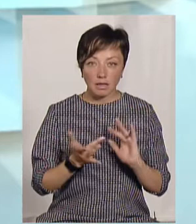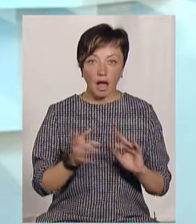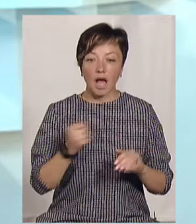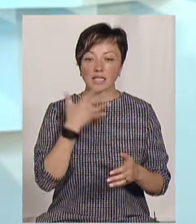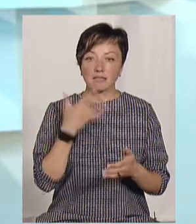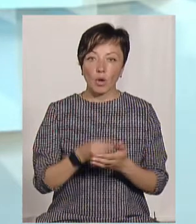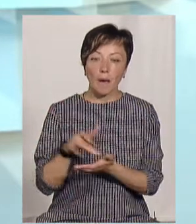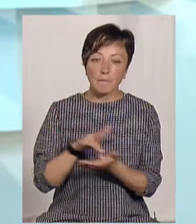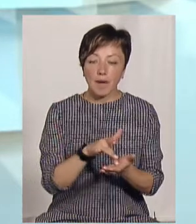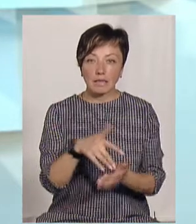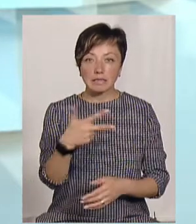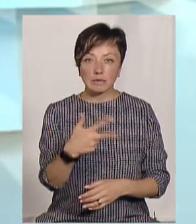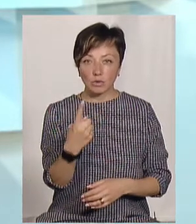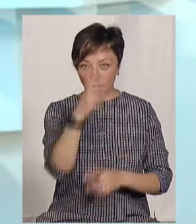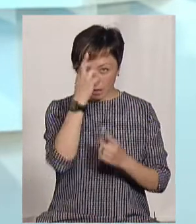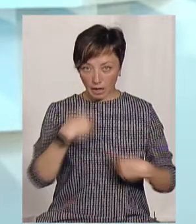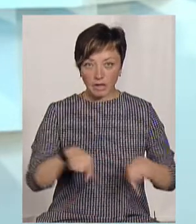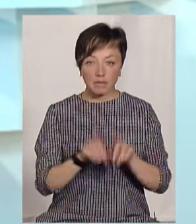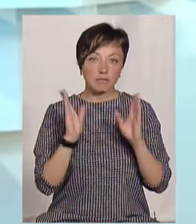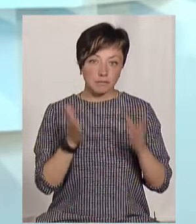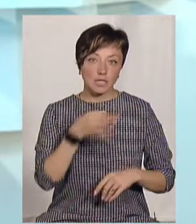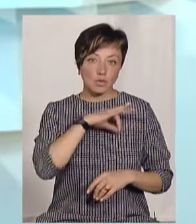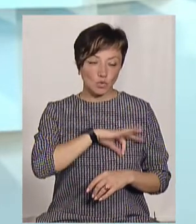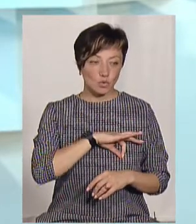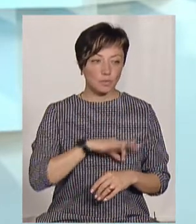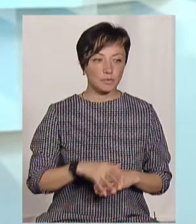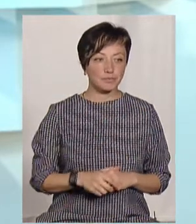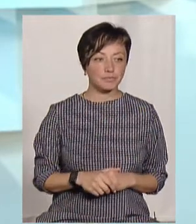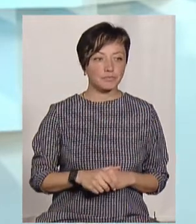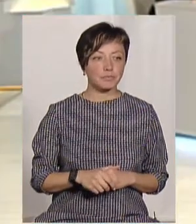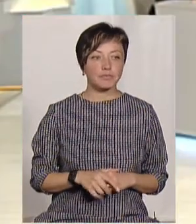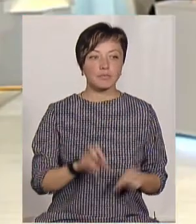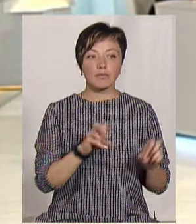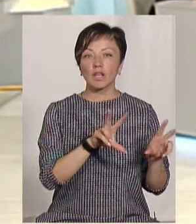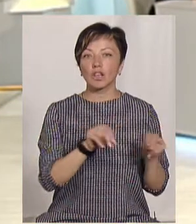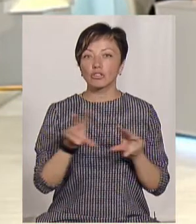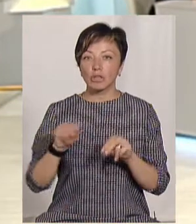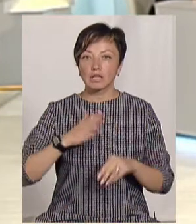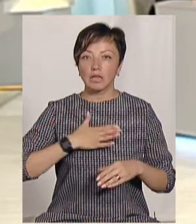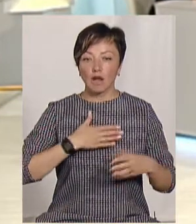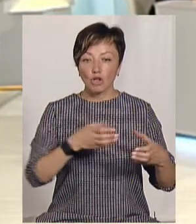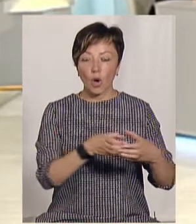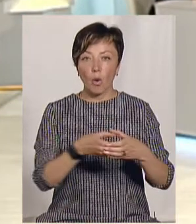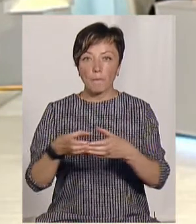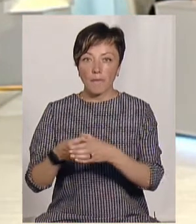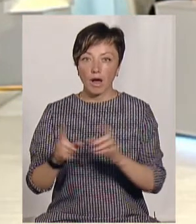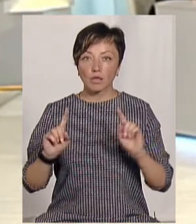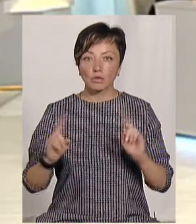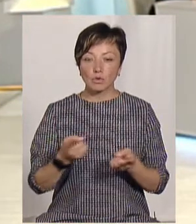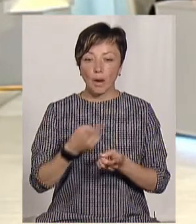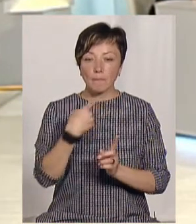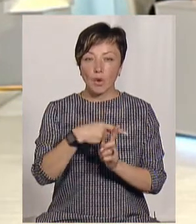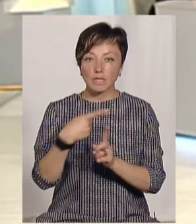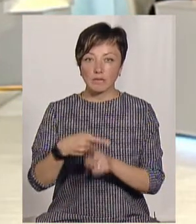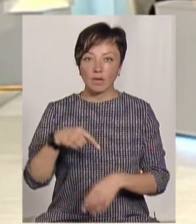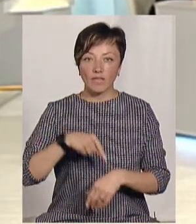своїх мандрів з 31 країни, ми застосуємо. І, на щастя, наші громади дуже позитивно